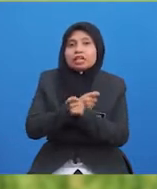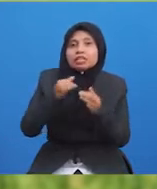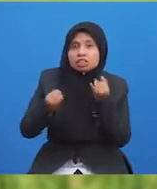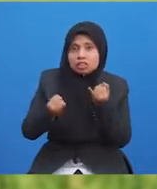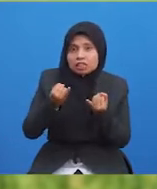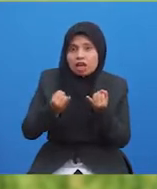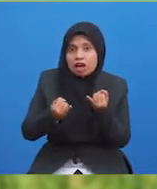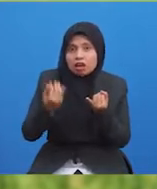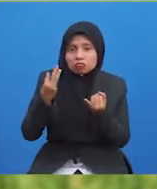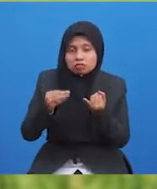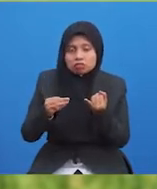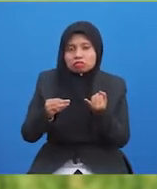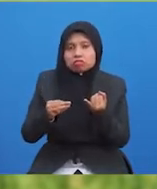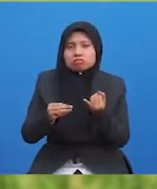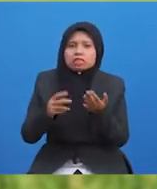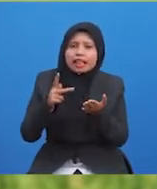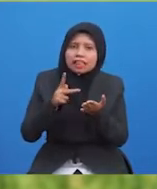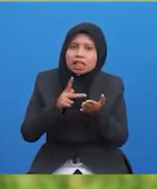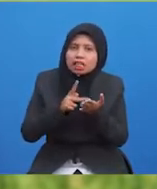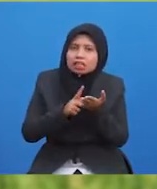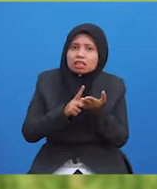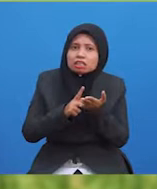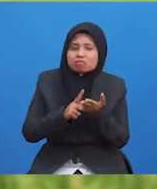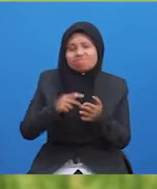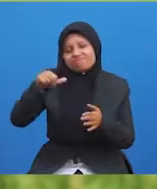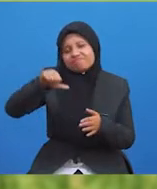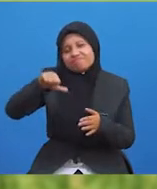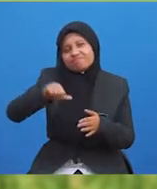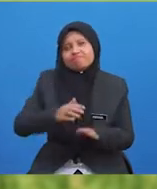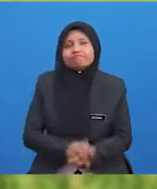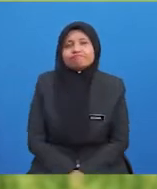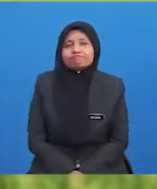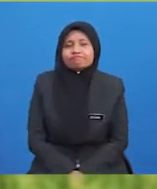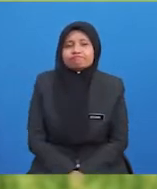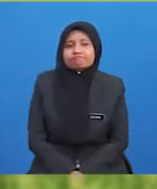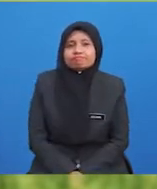jika mereka terpaksa berhadapan dengan kekalahan.